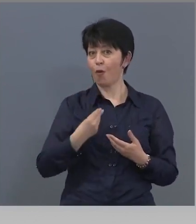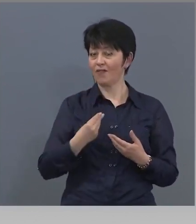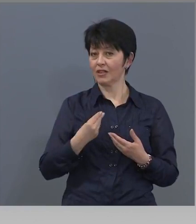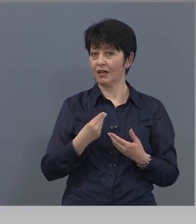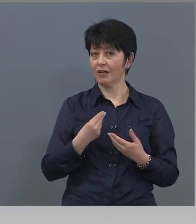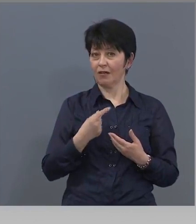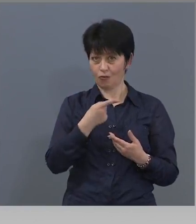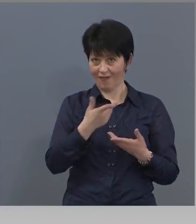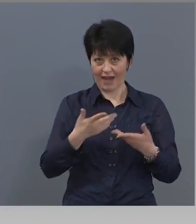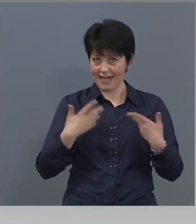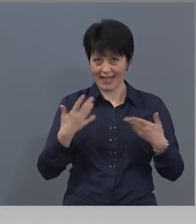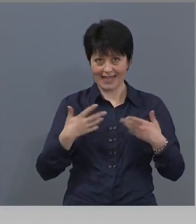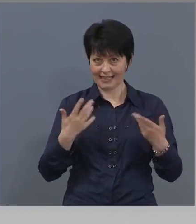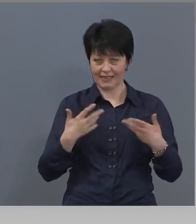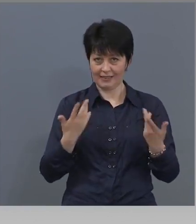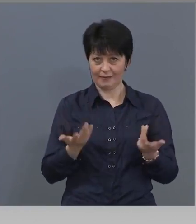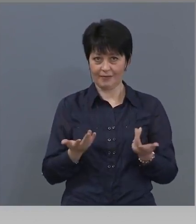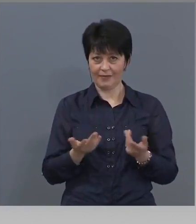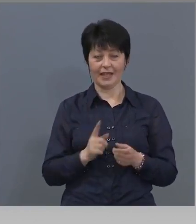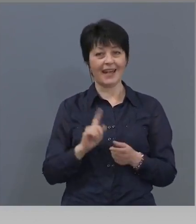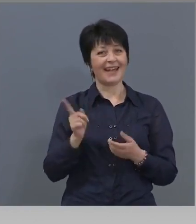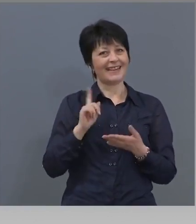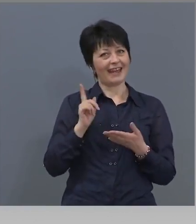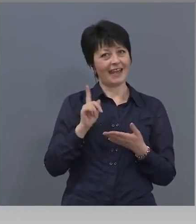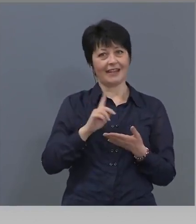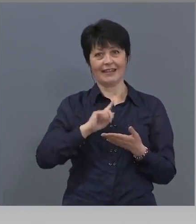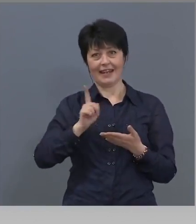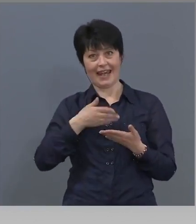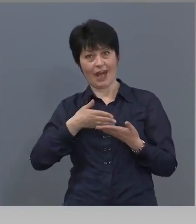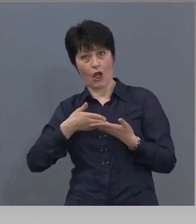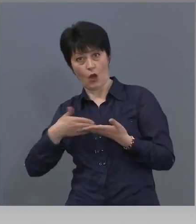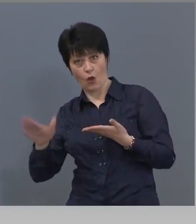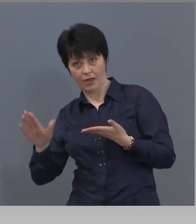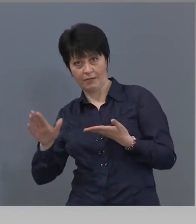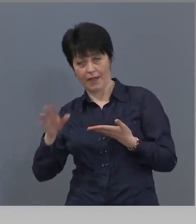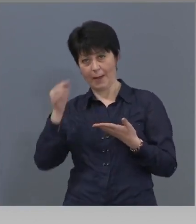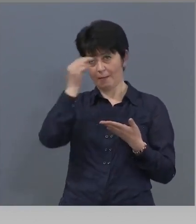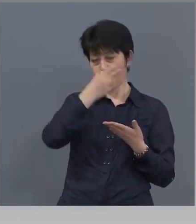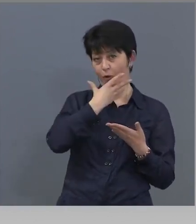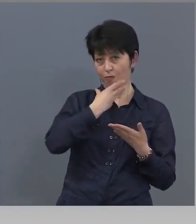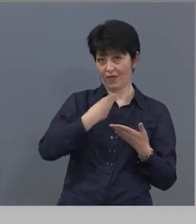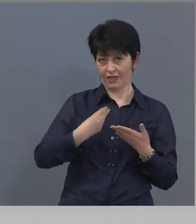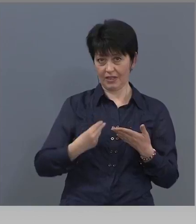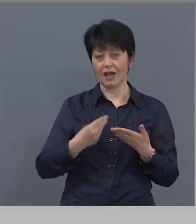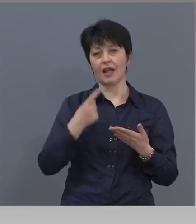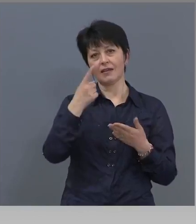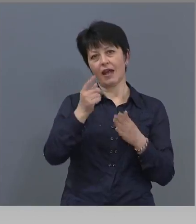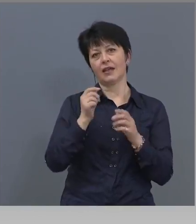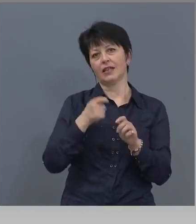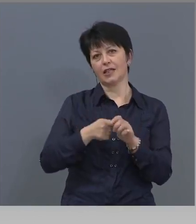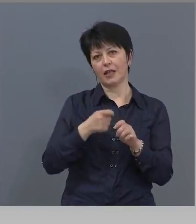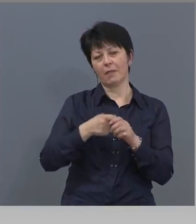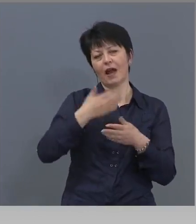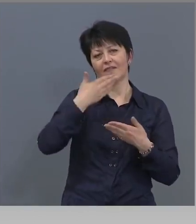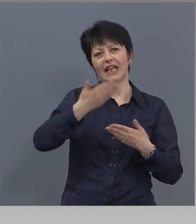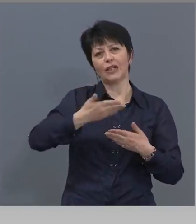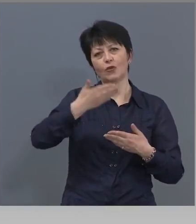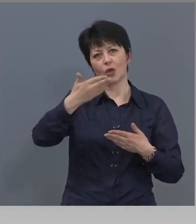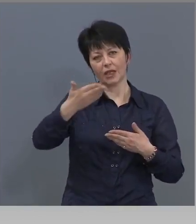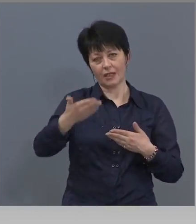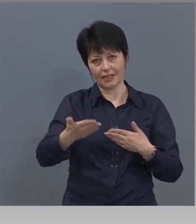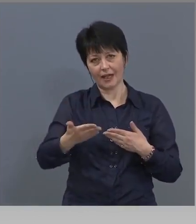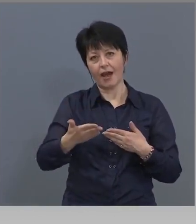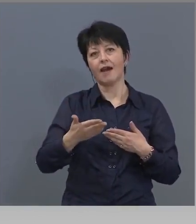е превод, казаното. Не, да не гоним свещениците, те да отслужат богослужението при закрити врата, без присъствието на